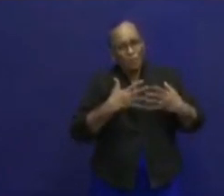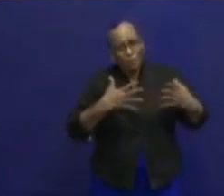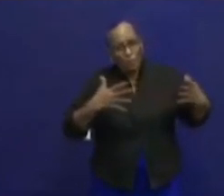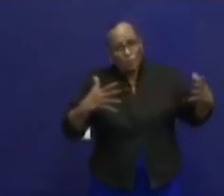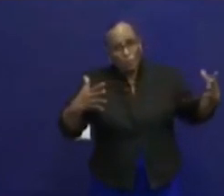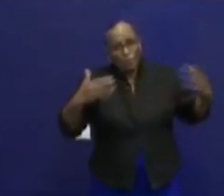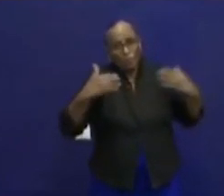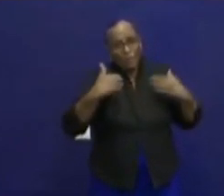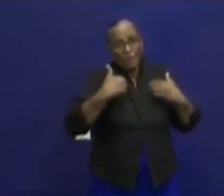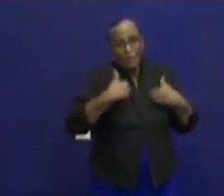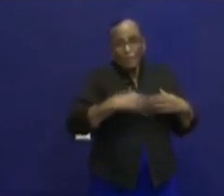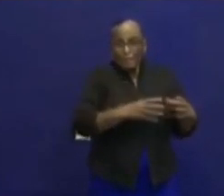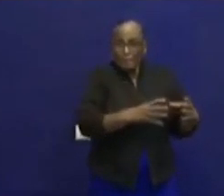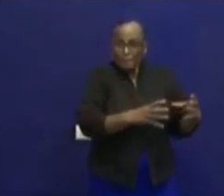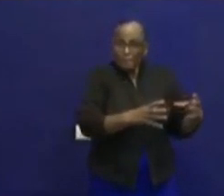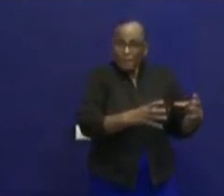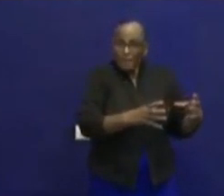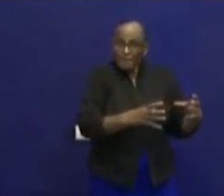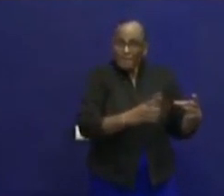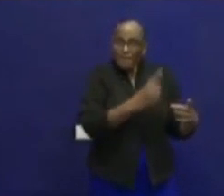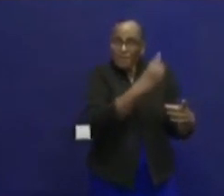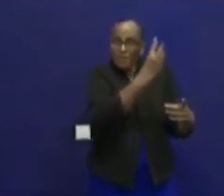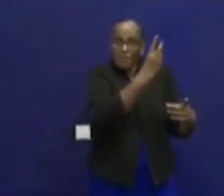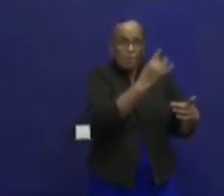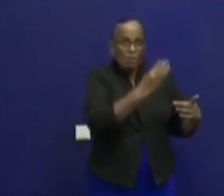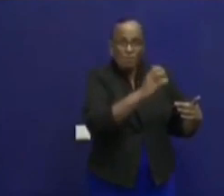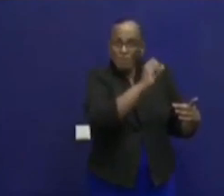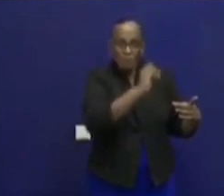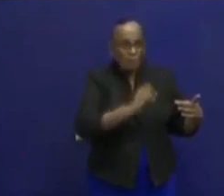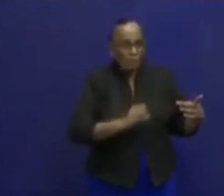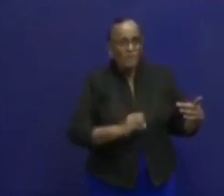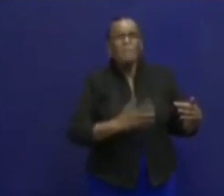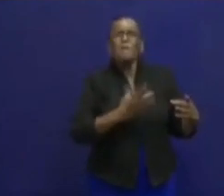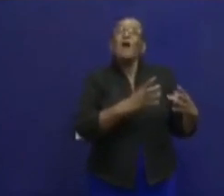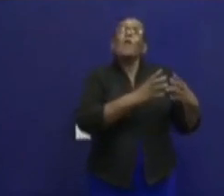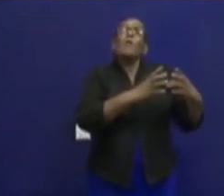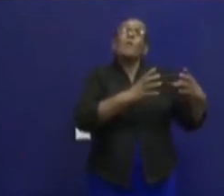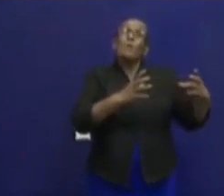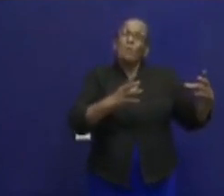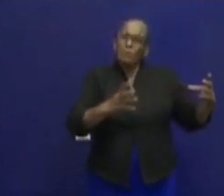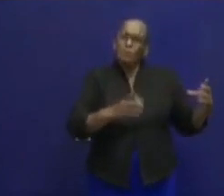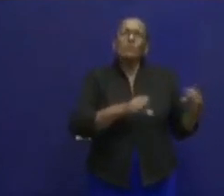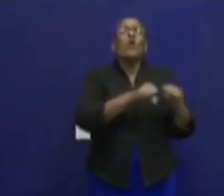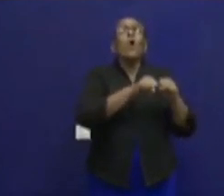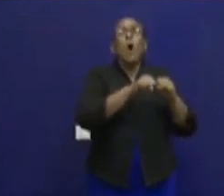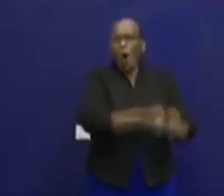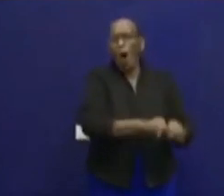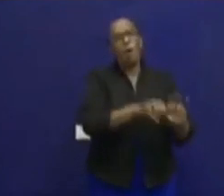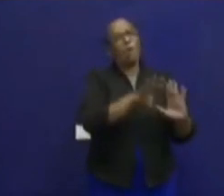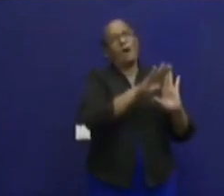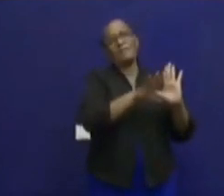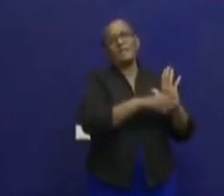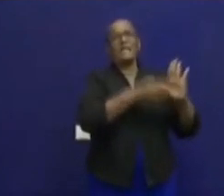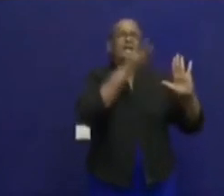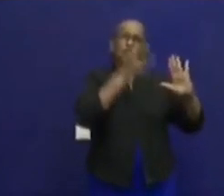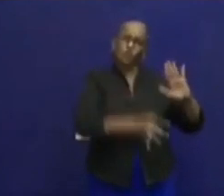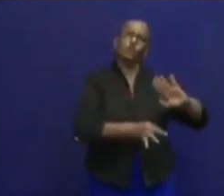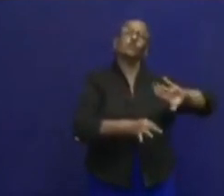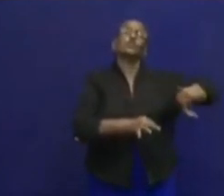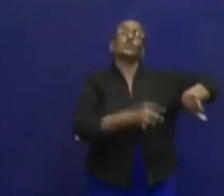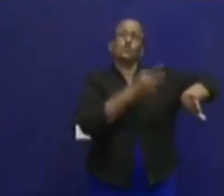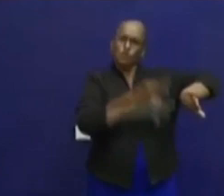deel, om niet te praten in percentages, een groot deel zich niet hield aan de thuisquarantaine.